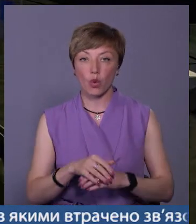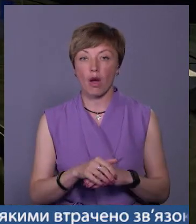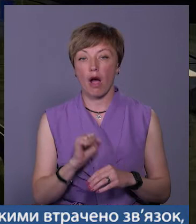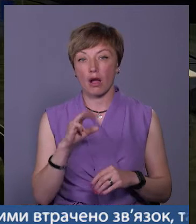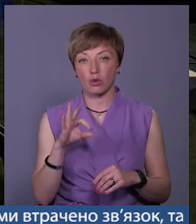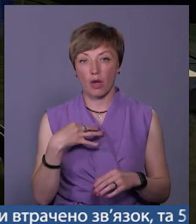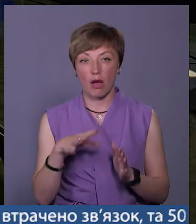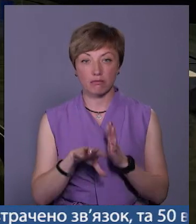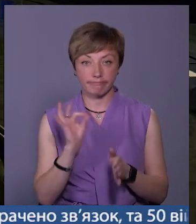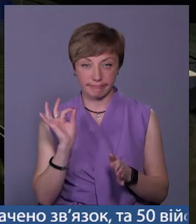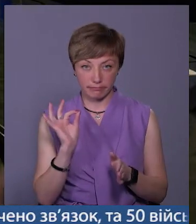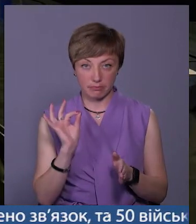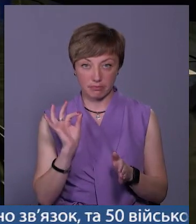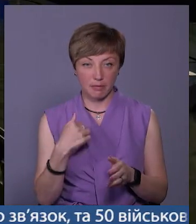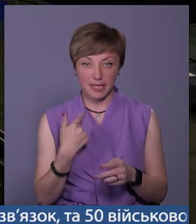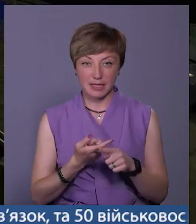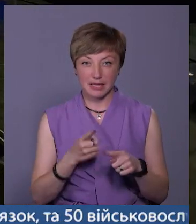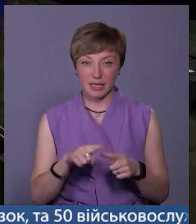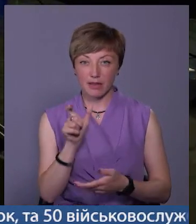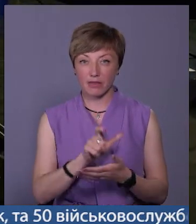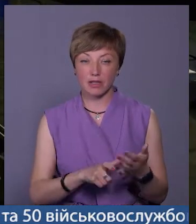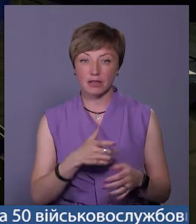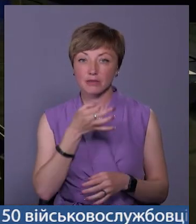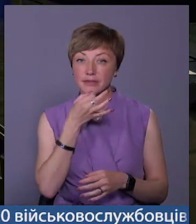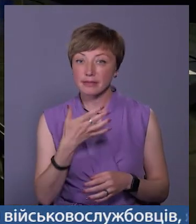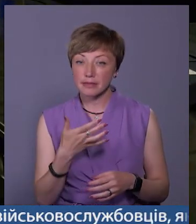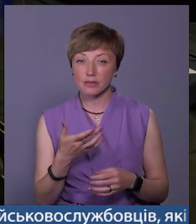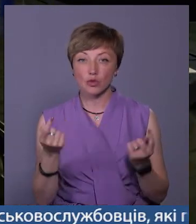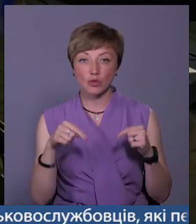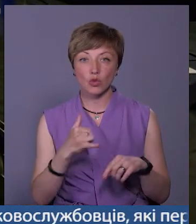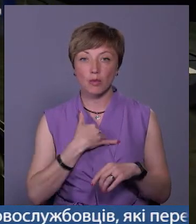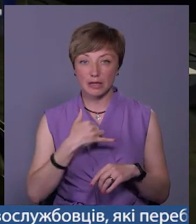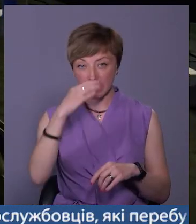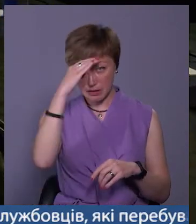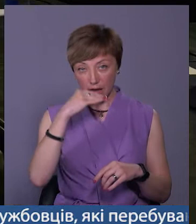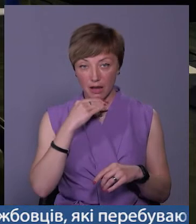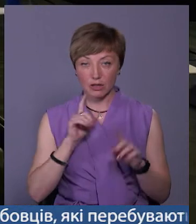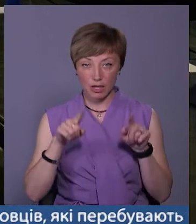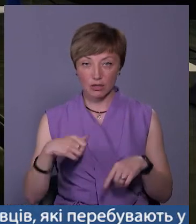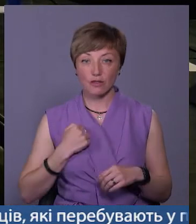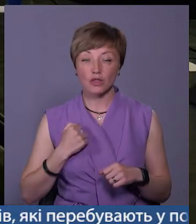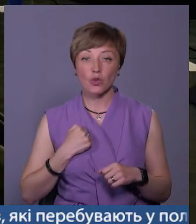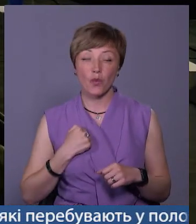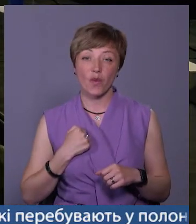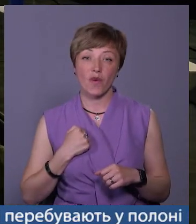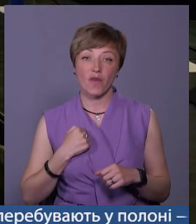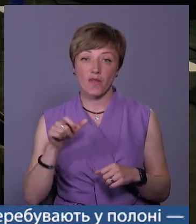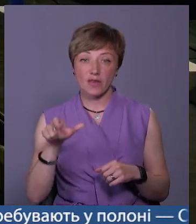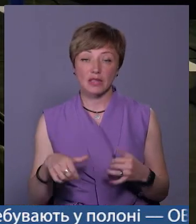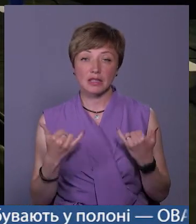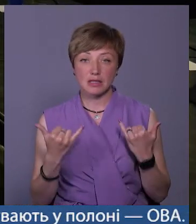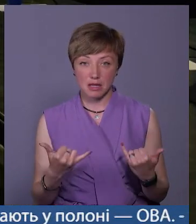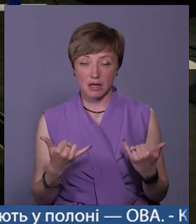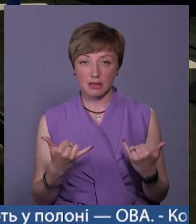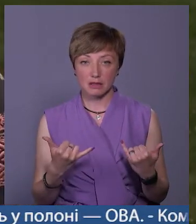Я обрала, ну, мені цей вірш дуже припав до душі, тому що в мене тато також військовий, і він зараз